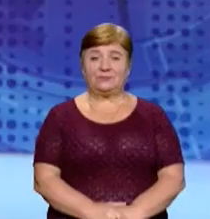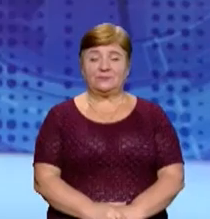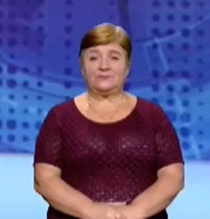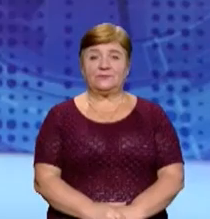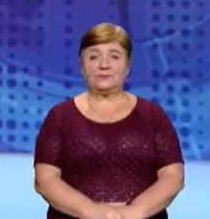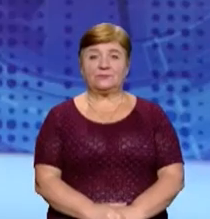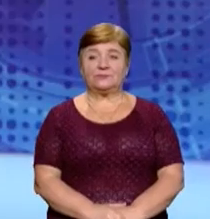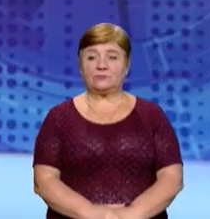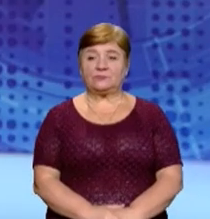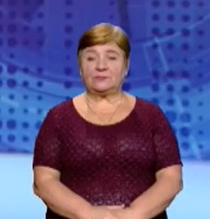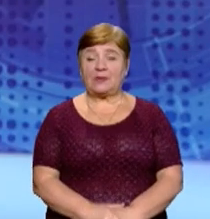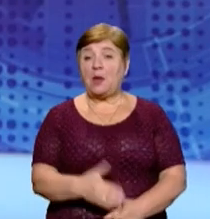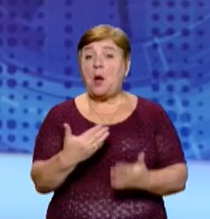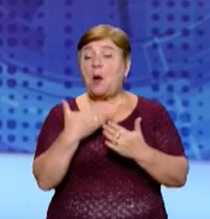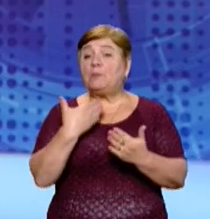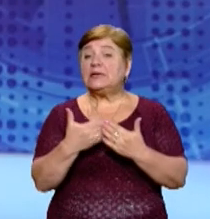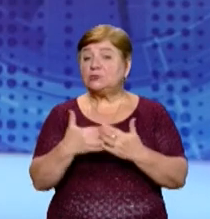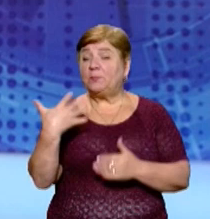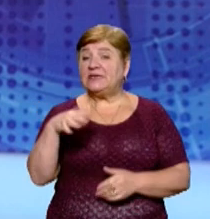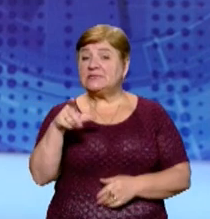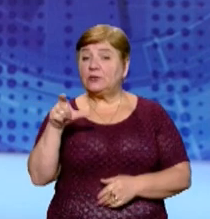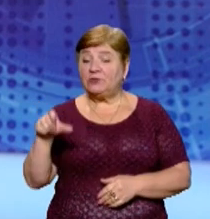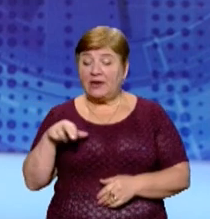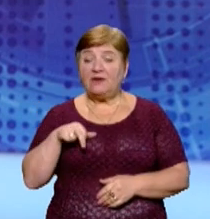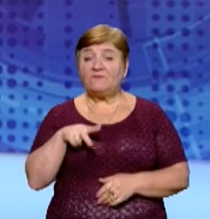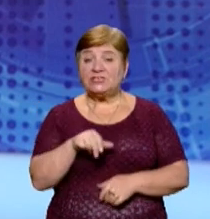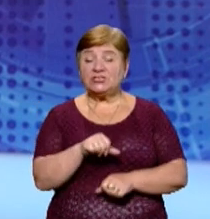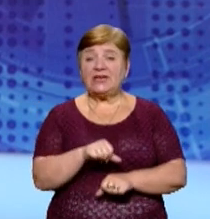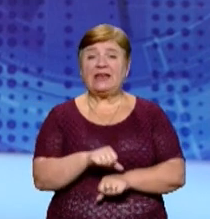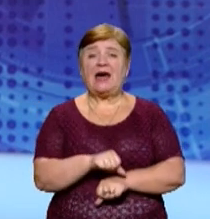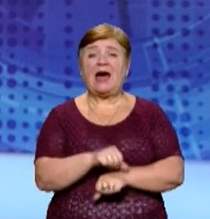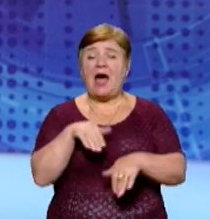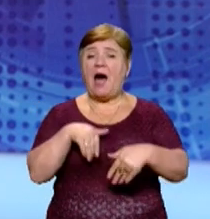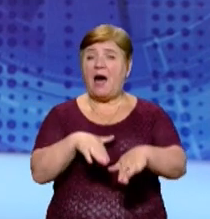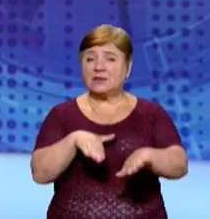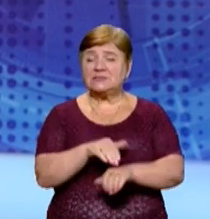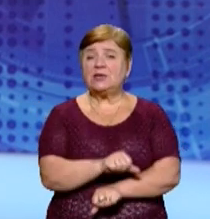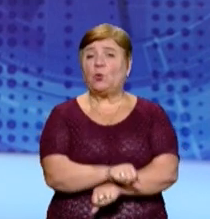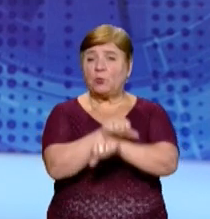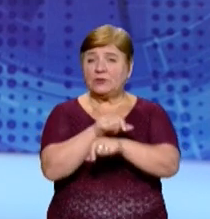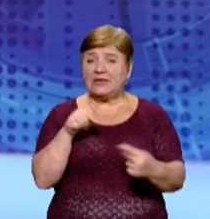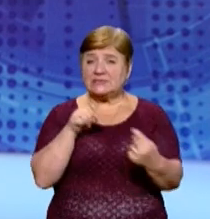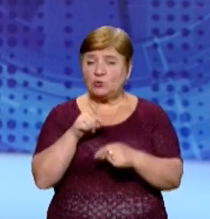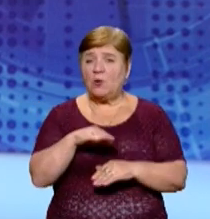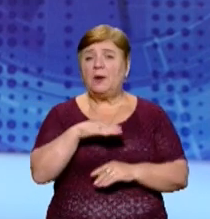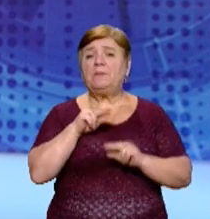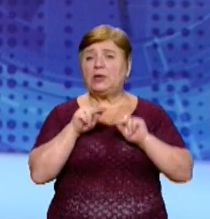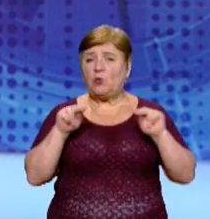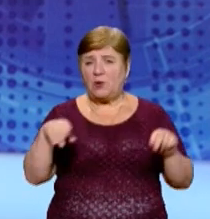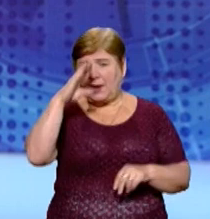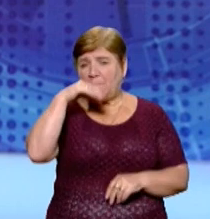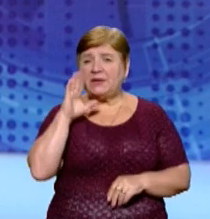Музика Близько 50 людей сьогодні вийшли на акцію протесту. Зібралися педагоги, працівники та батьки дітей